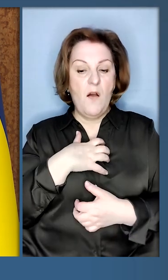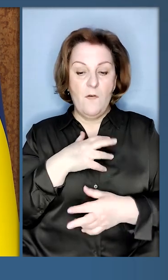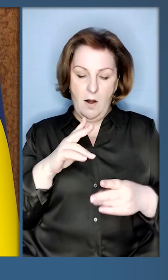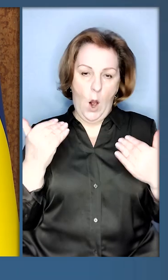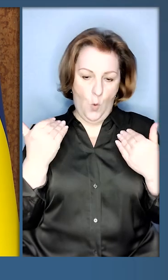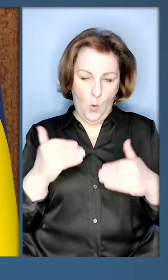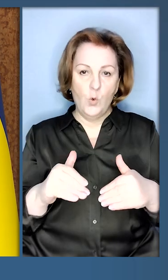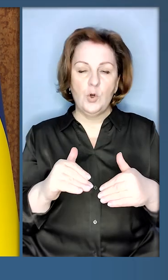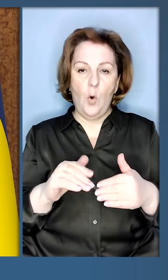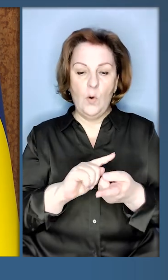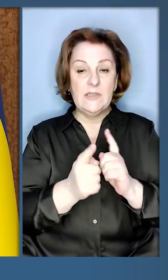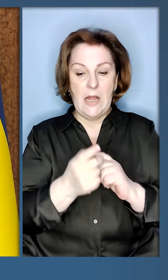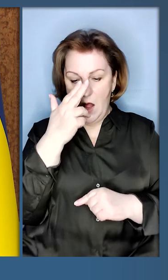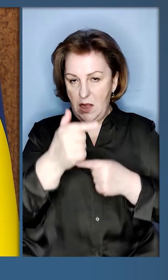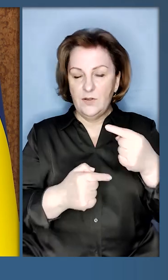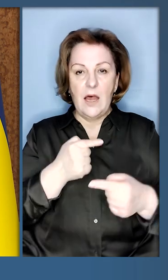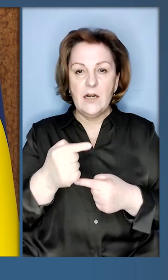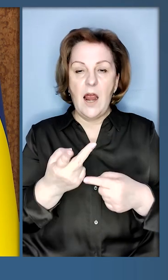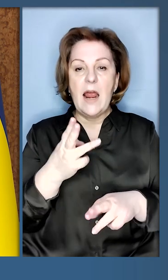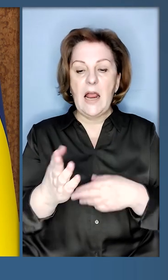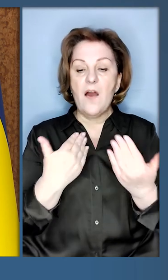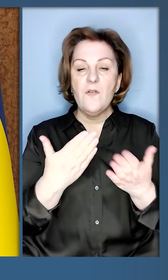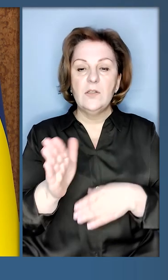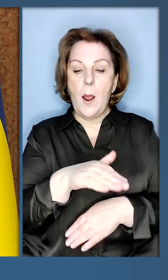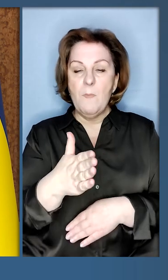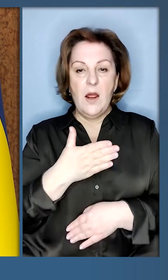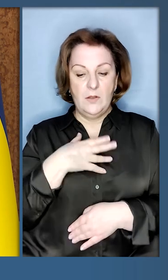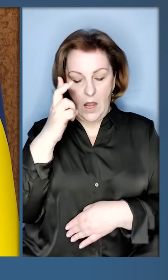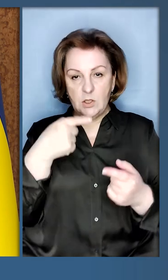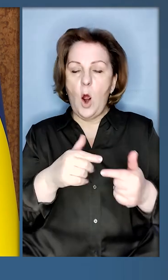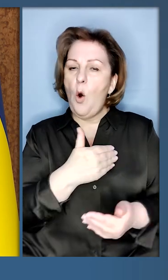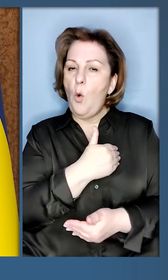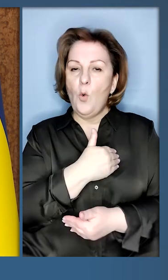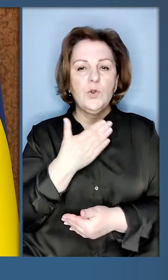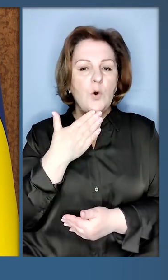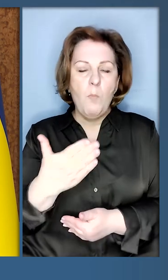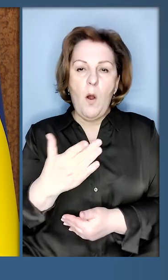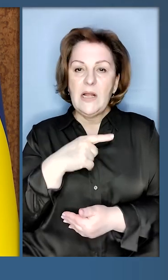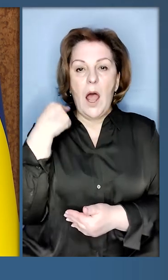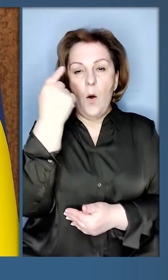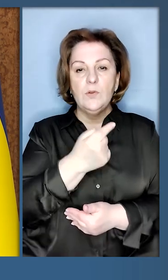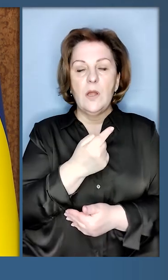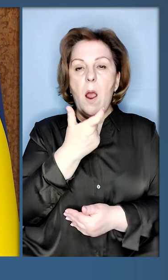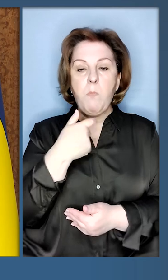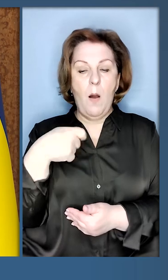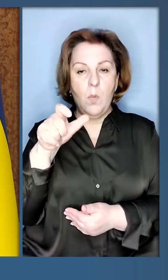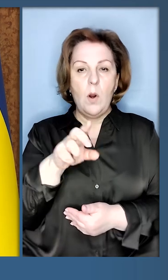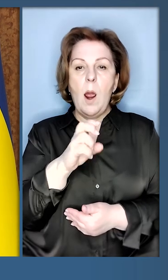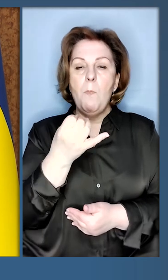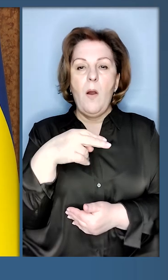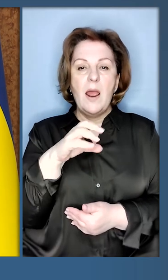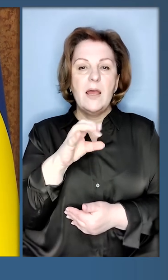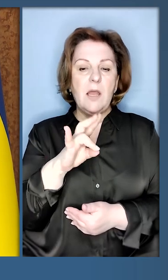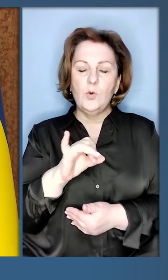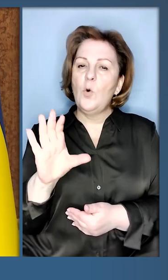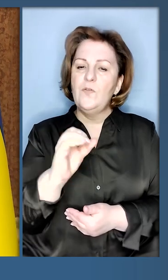як це вже стало традицією для відносин між нашими державами. Я хочу подякувати особисто пану президенту Байдену,